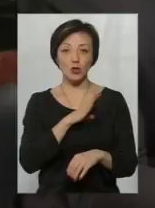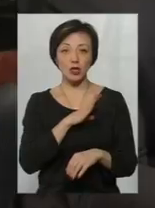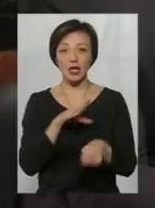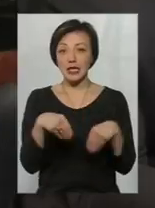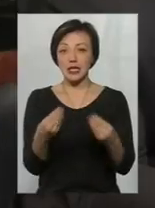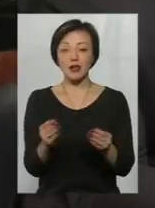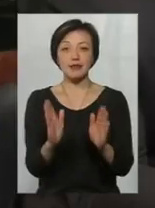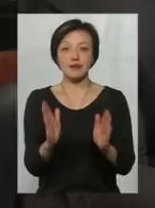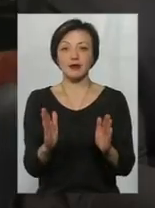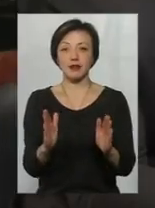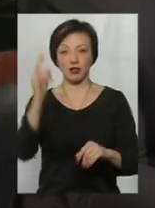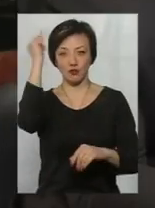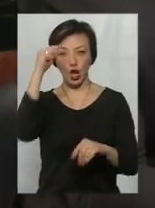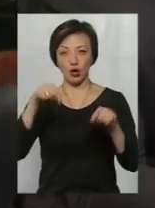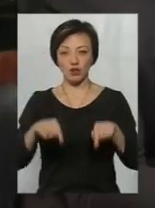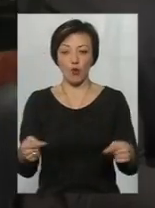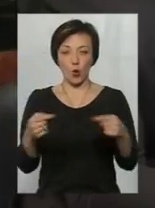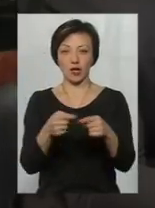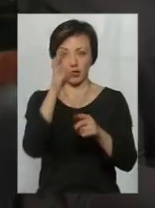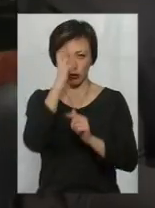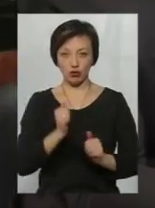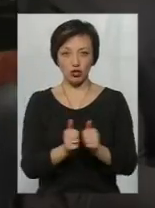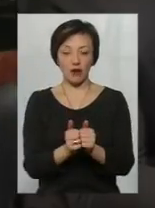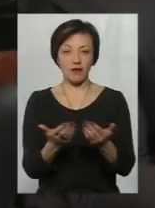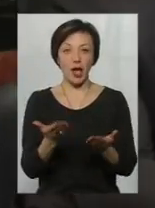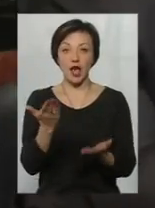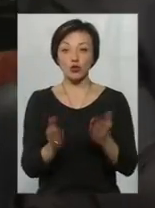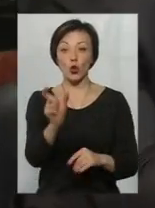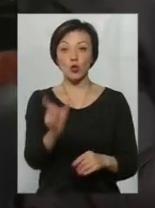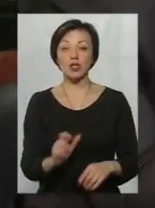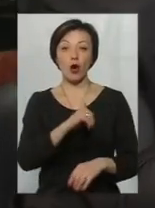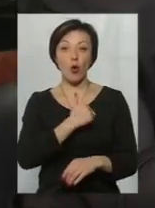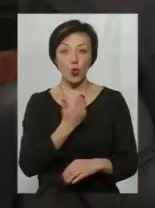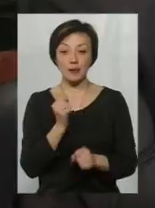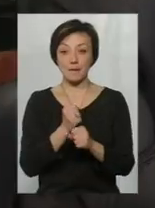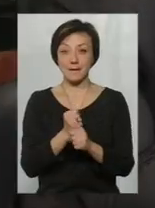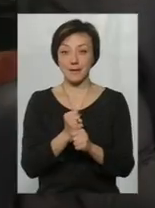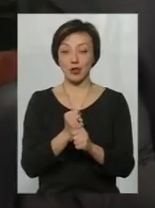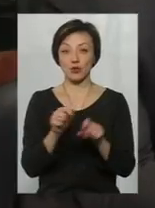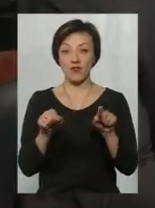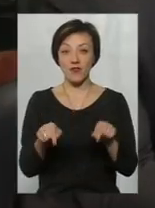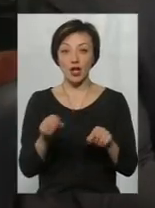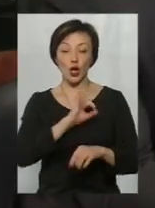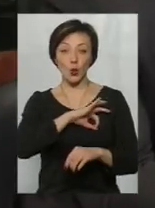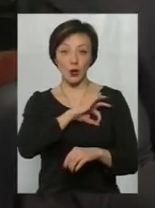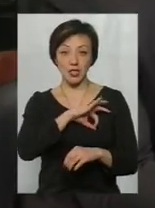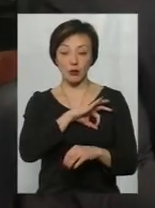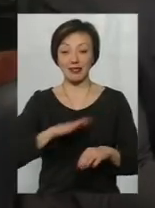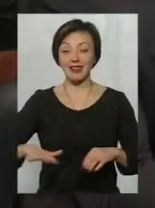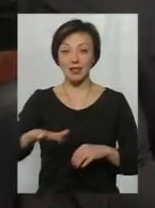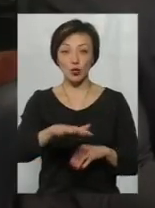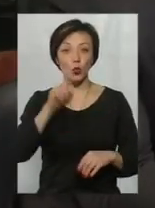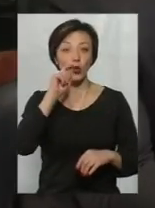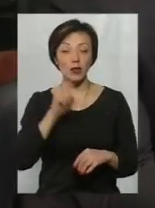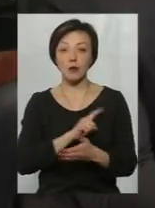тільки навчаючись конкретній державі. Так що людина хоче практикувати в сфері юриспроденції на теренах